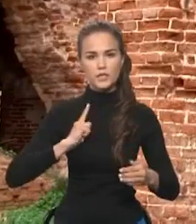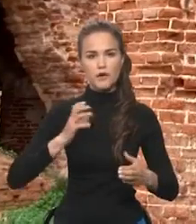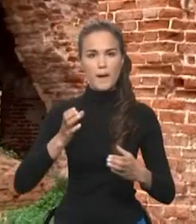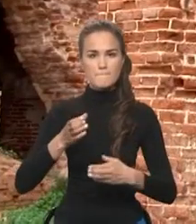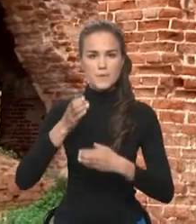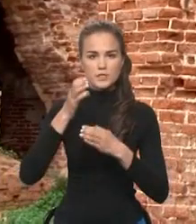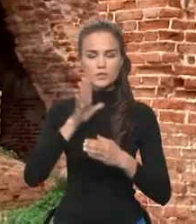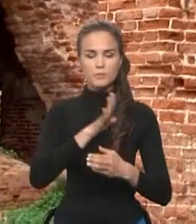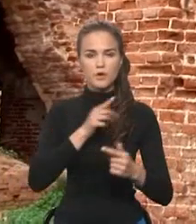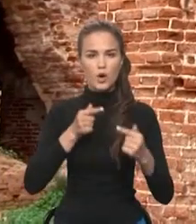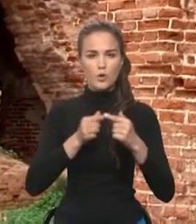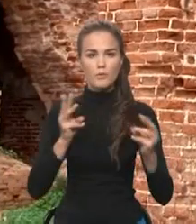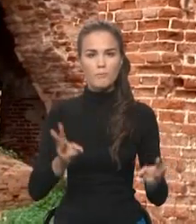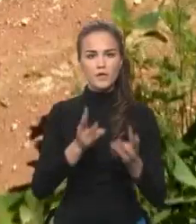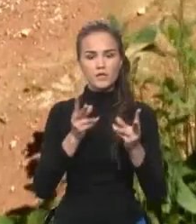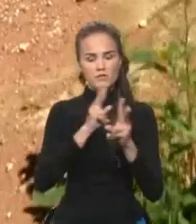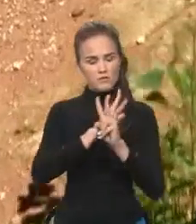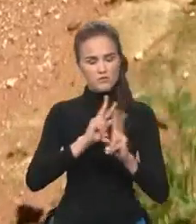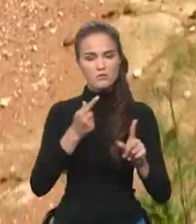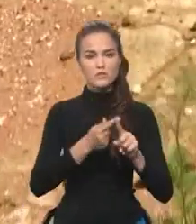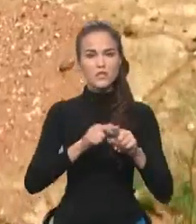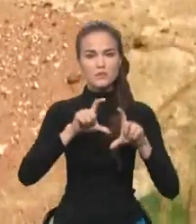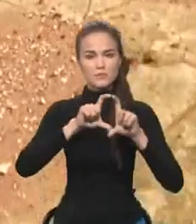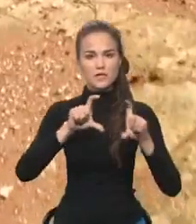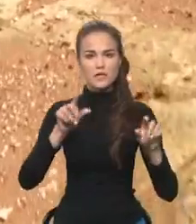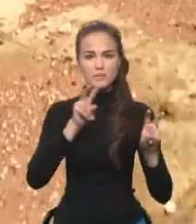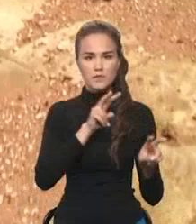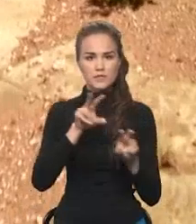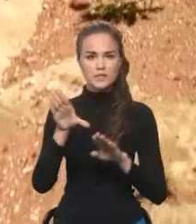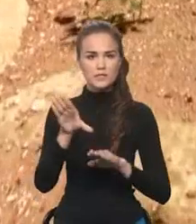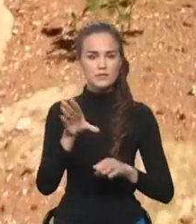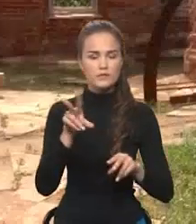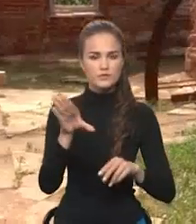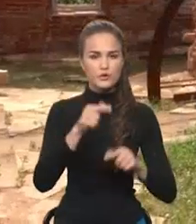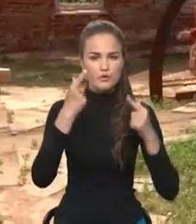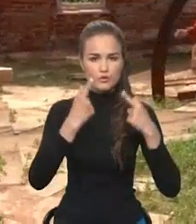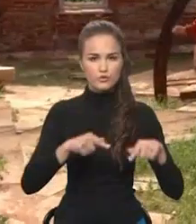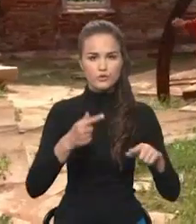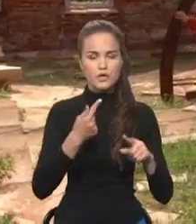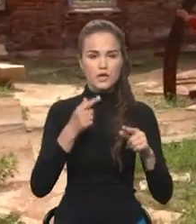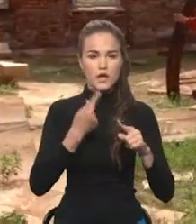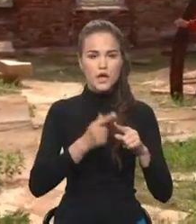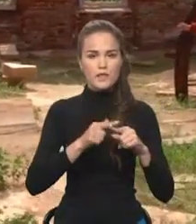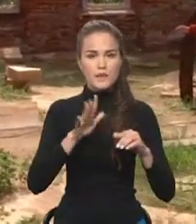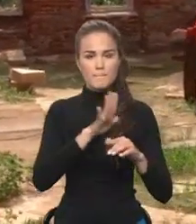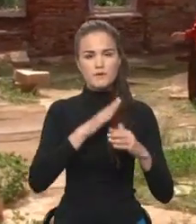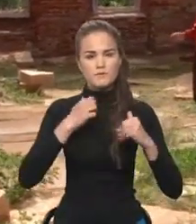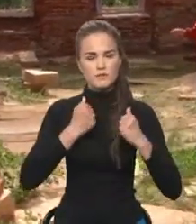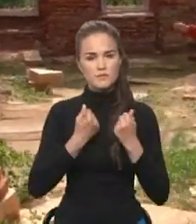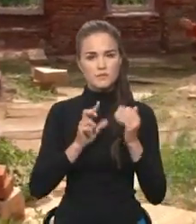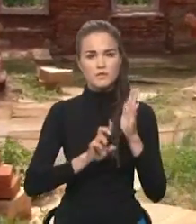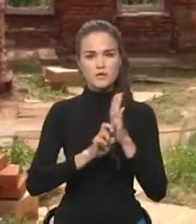была от пожара Никто за этим зданием не следил, все рушилось Здесь были горы кирпича Это был зимний храм